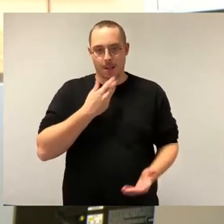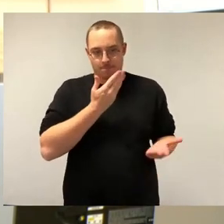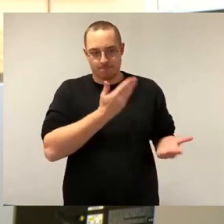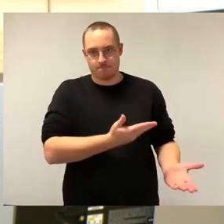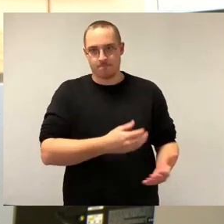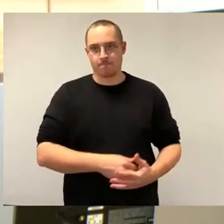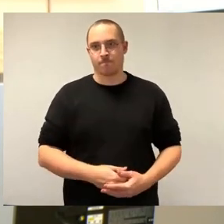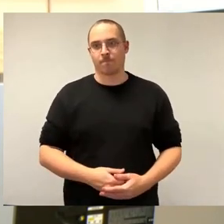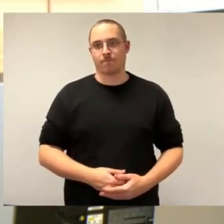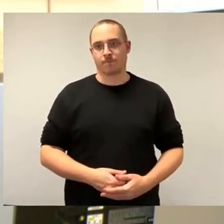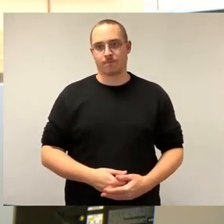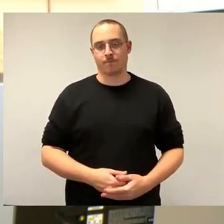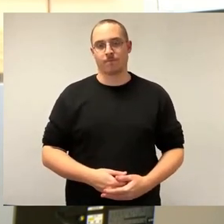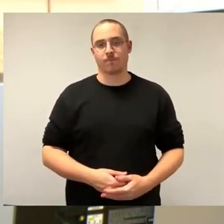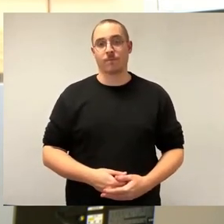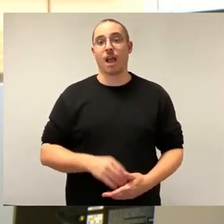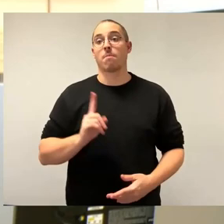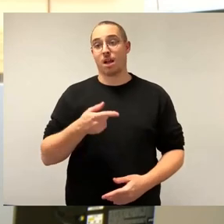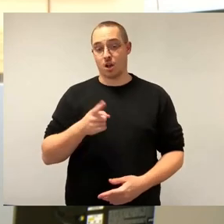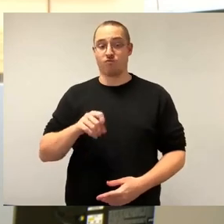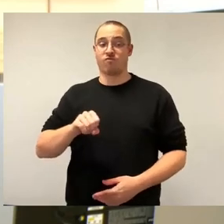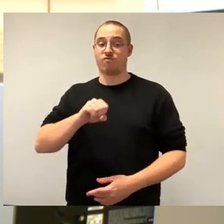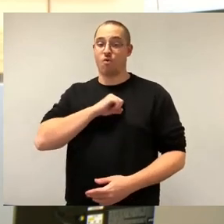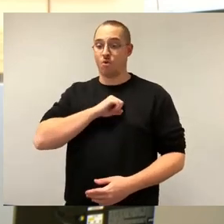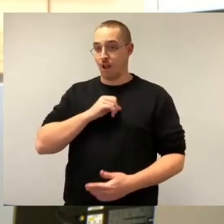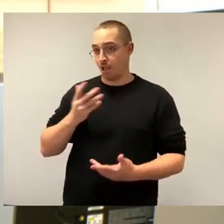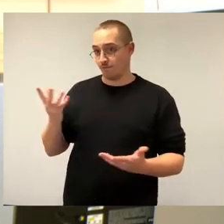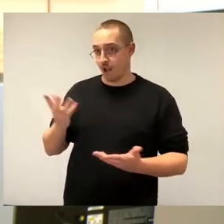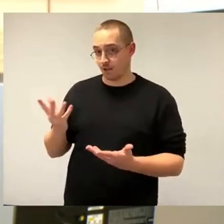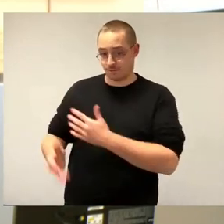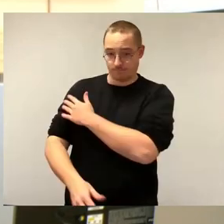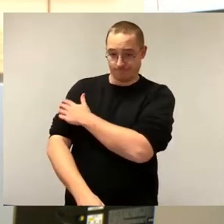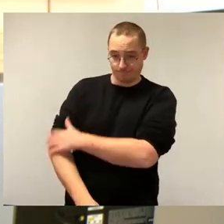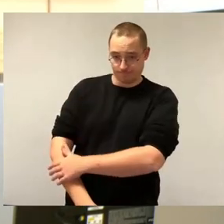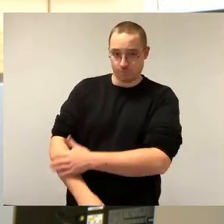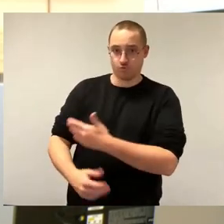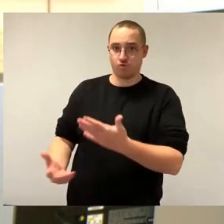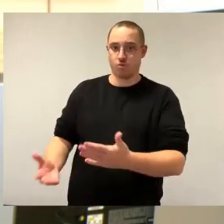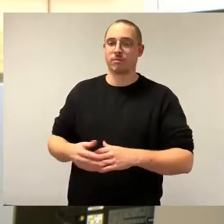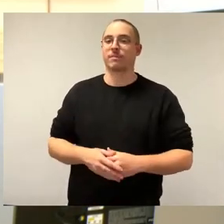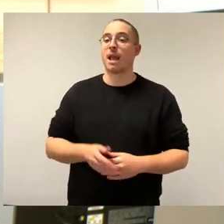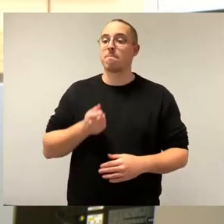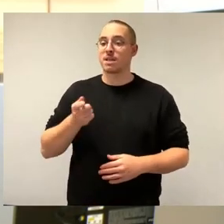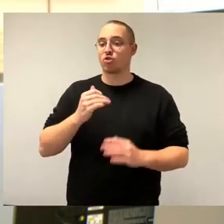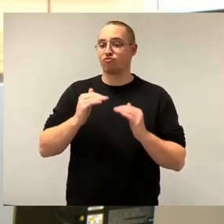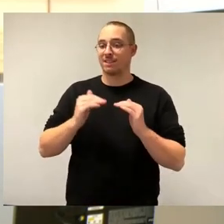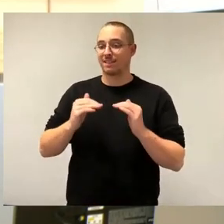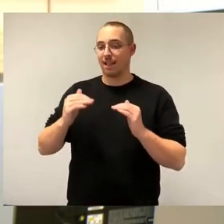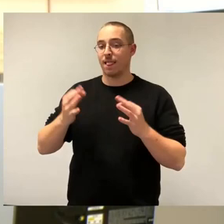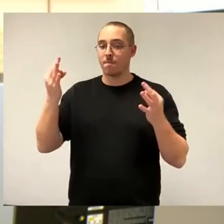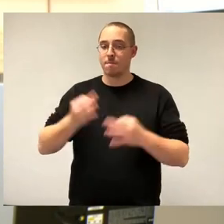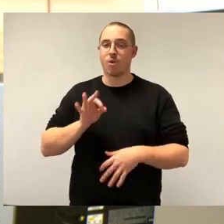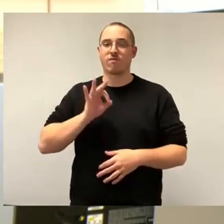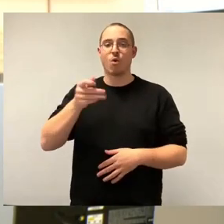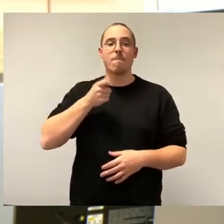Dennoch ist es auch ein Segen, denn der Mietspiegel ist genauso notwendig für die Mieterinnen, dass sie